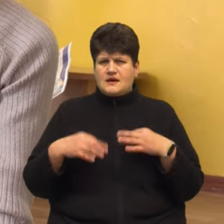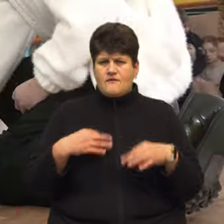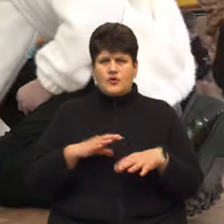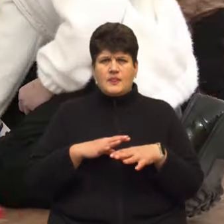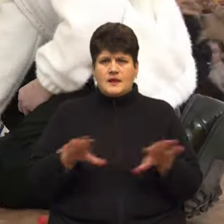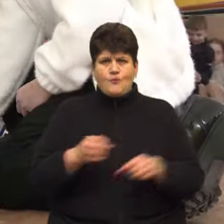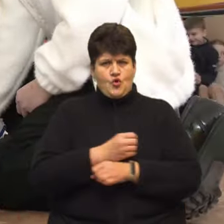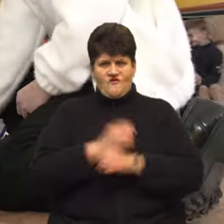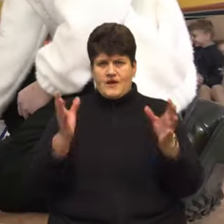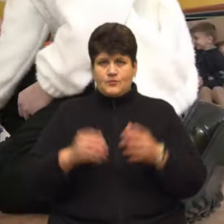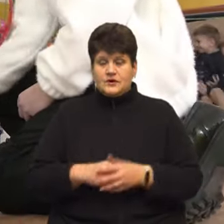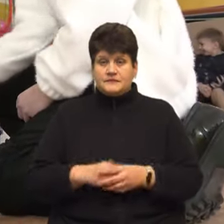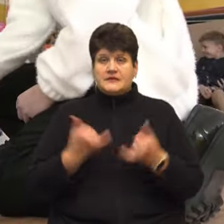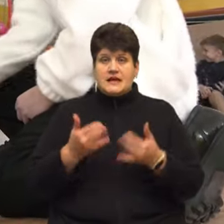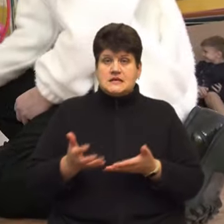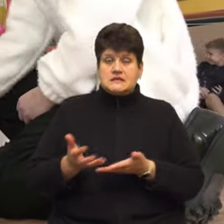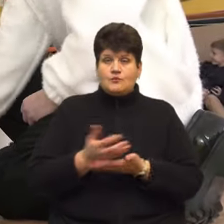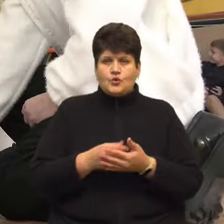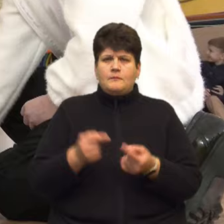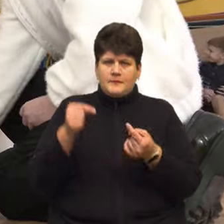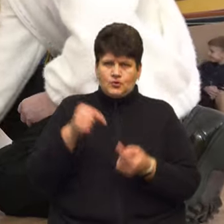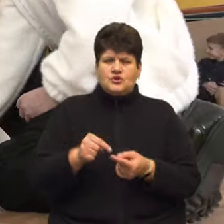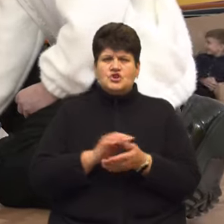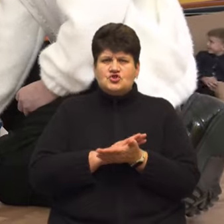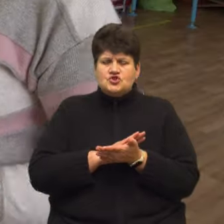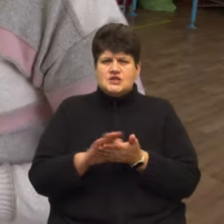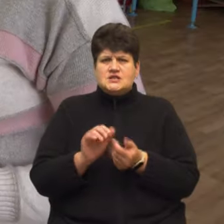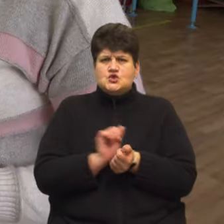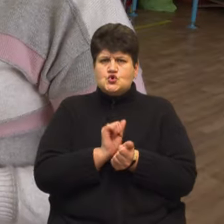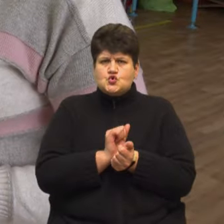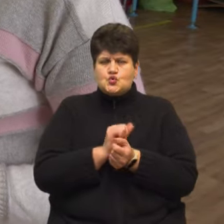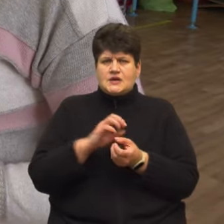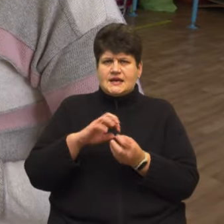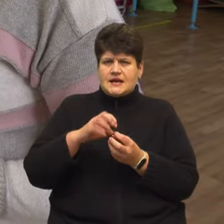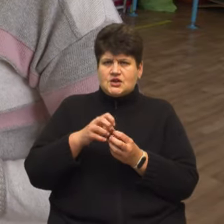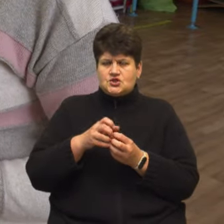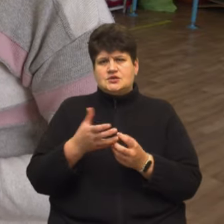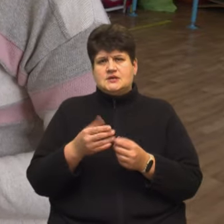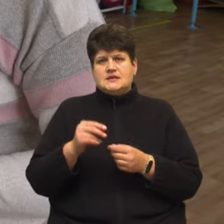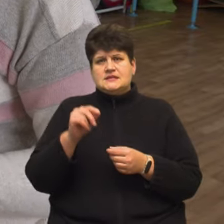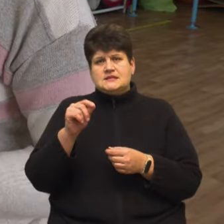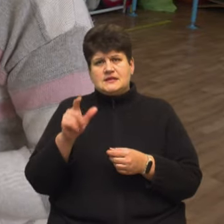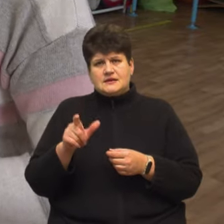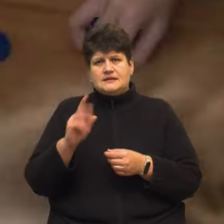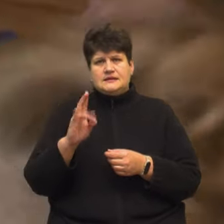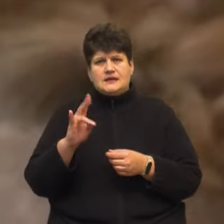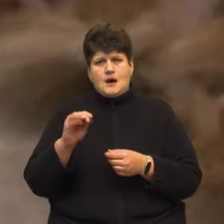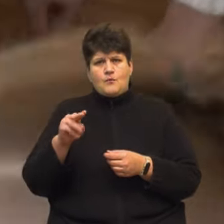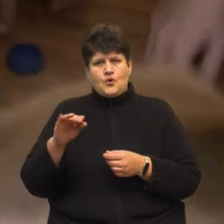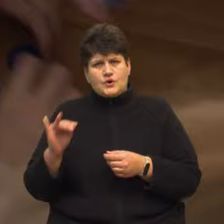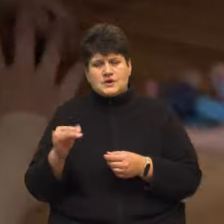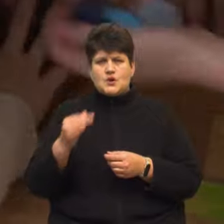вибухів. Для збору підходять чисті та сухі пластикові кришки від пляшок, з напоїв та йогуртів, каже Ліліана Волинець.